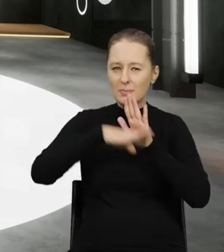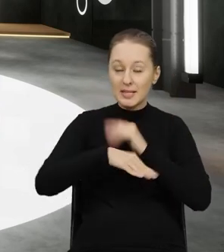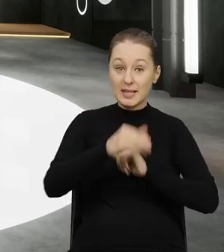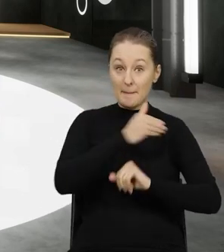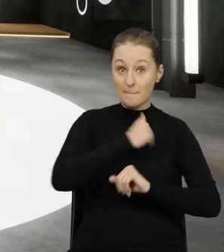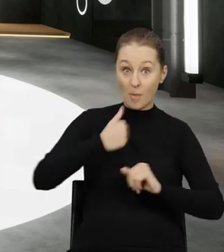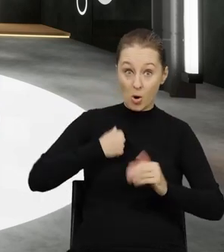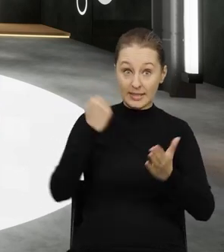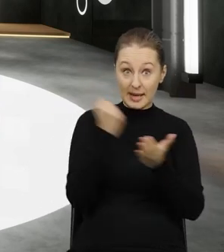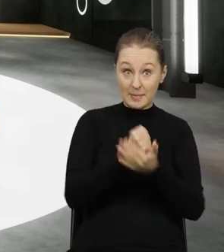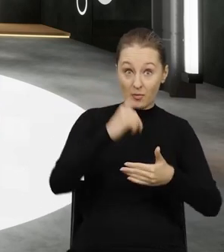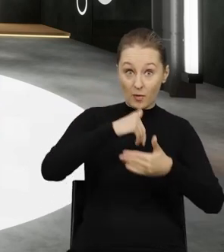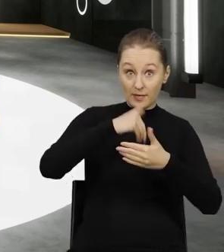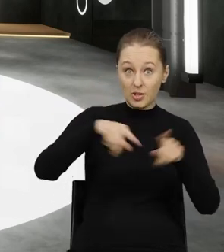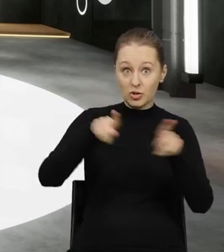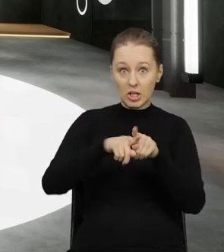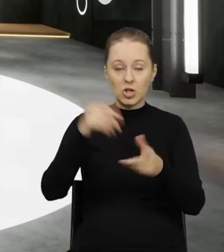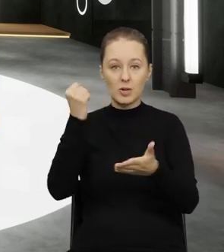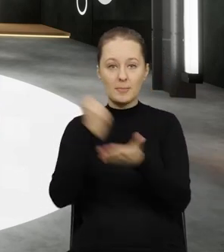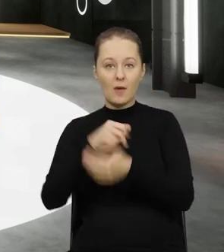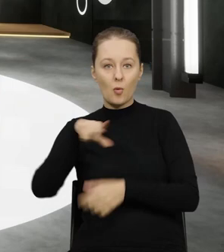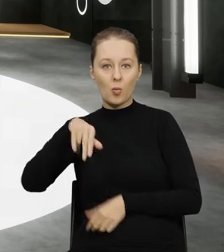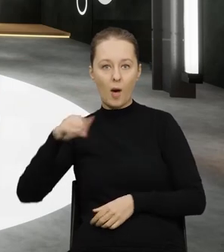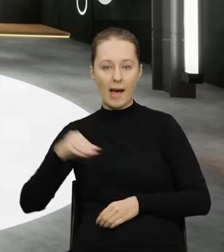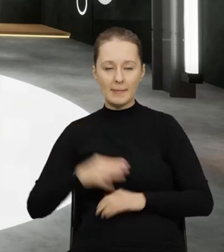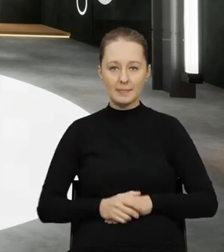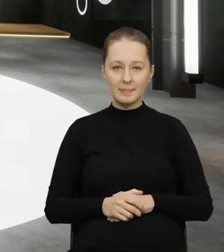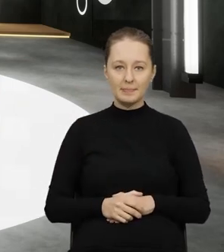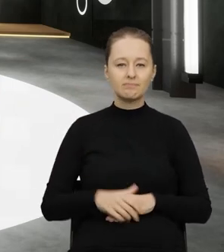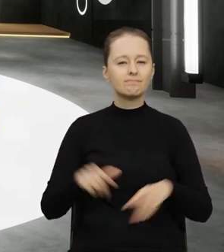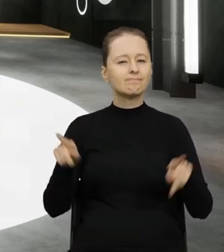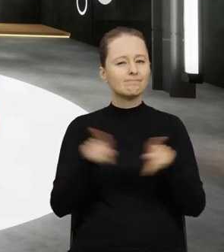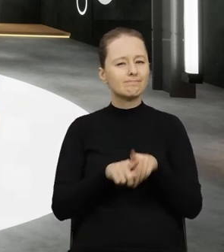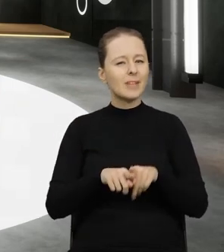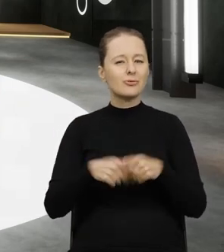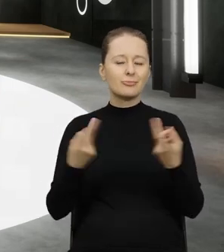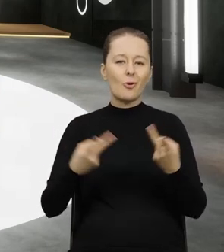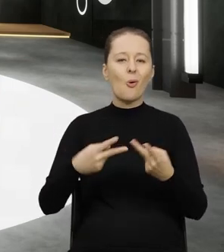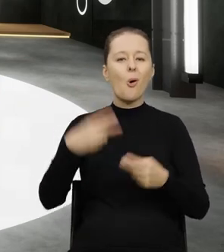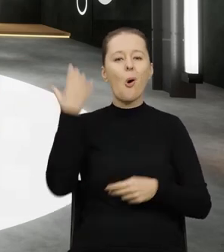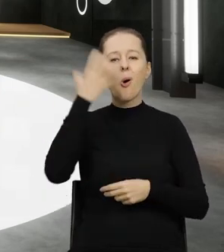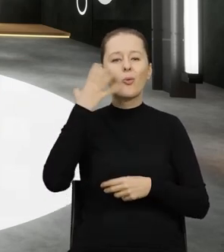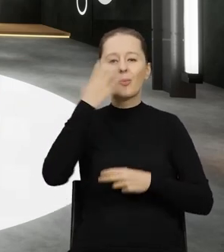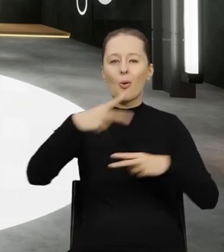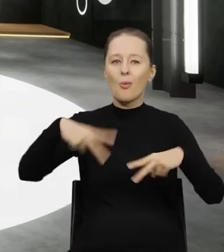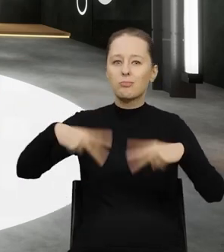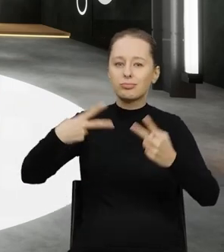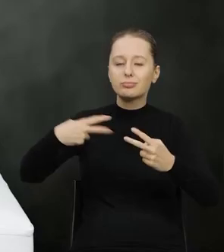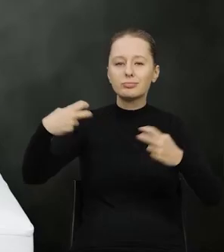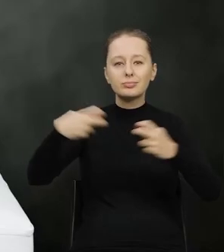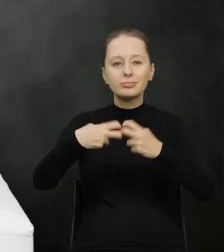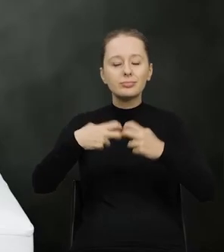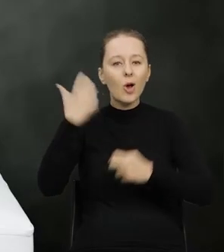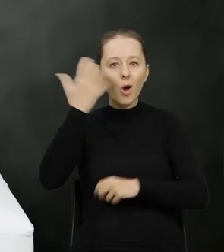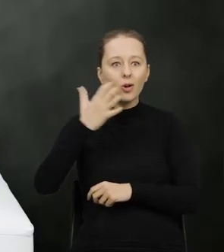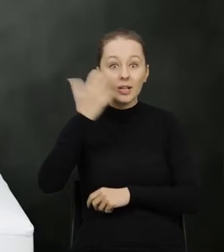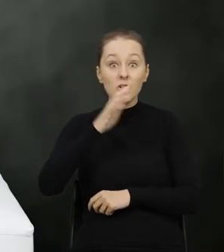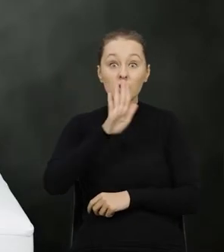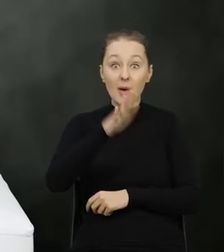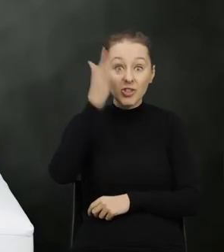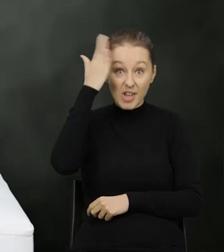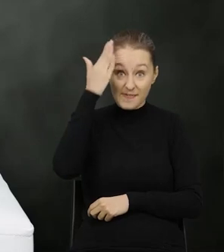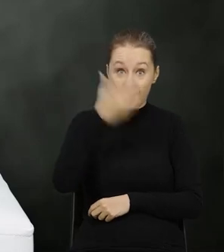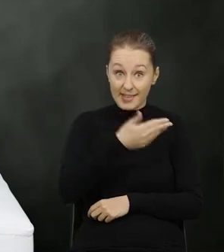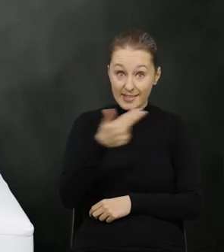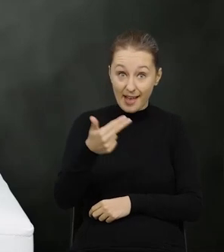przepisy zarówno polskiego prawa wewnętrznego jak również prawa Unii Europejskiej no też internauci chcieliby się dowiedzieć czy mają Panie